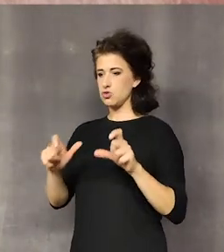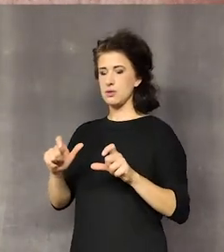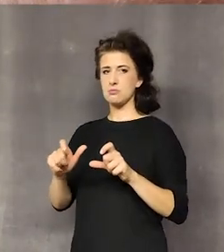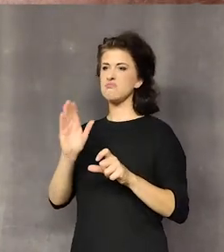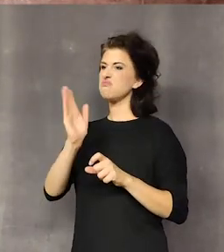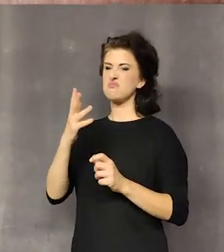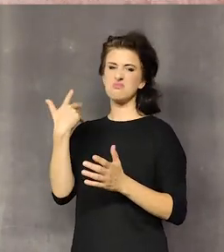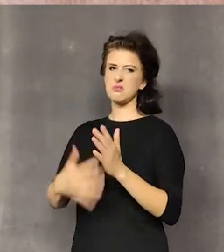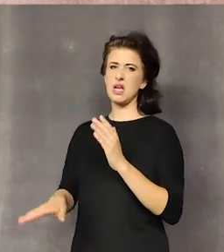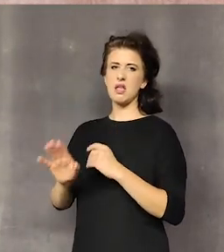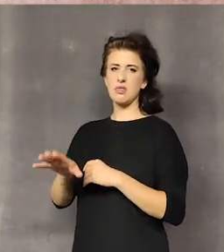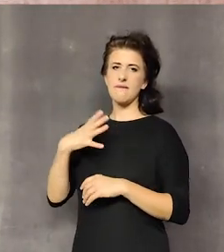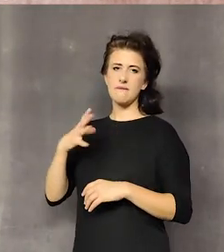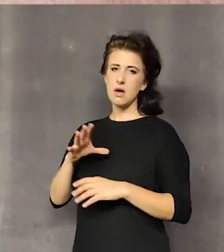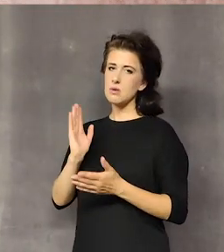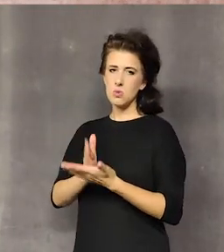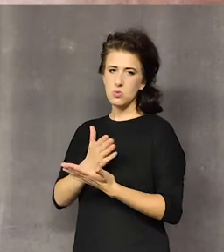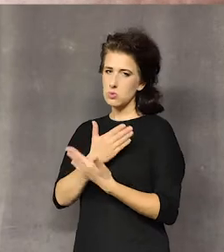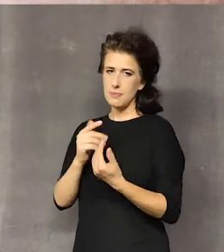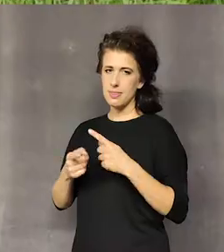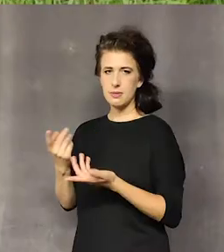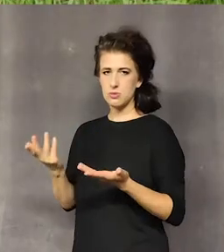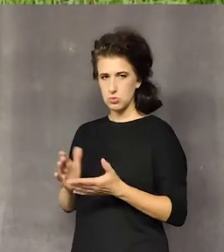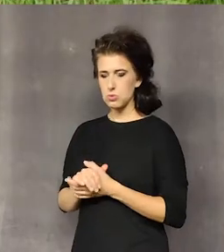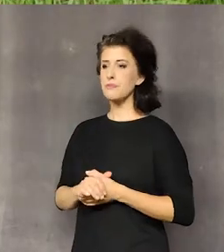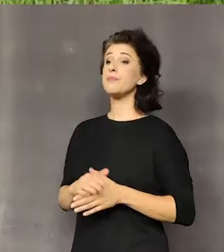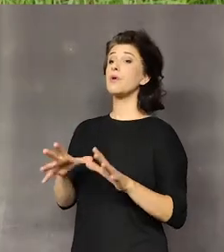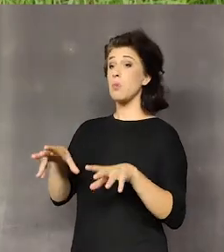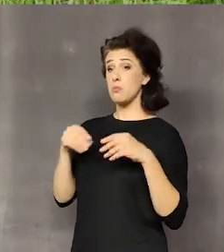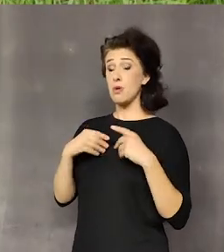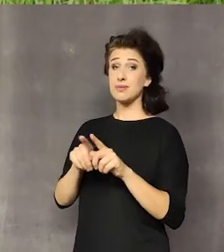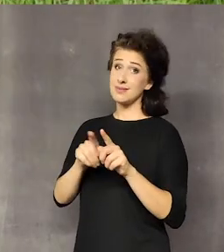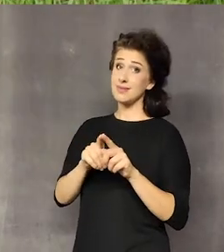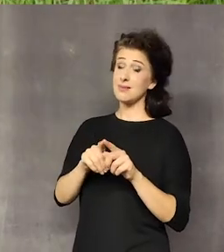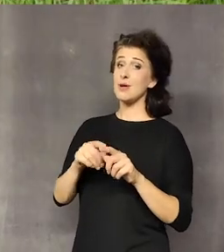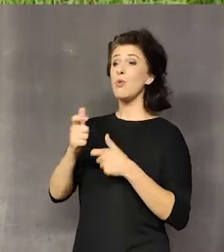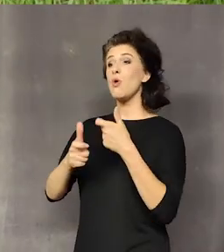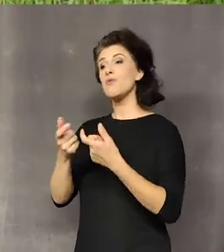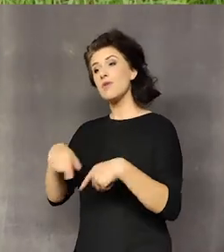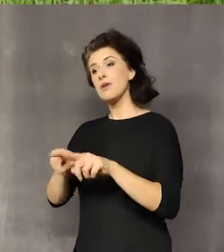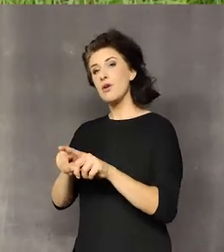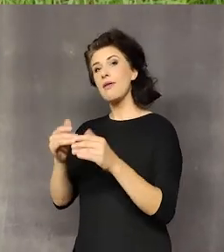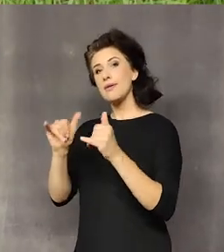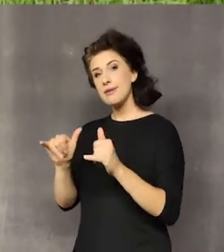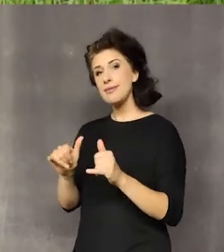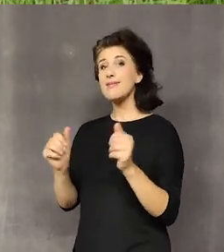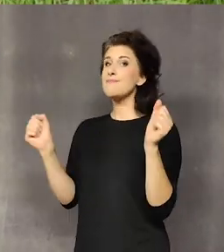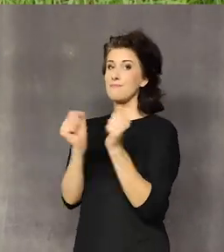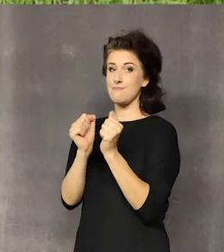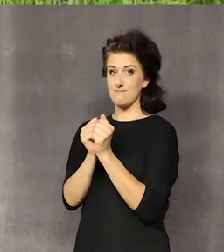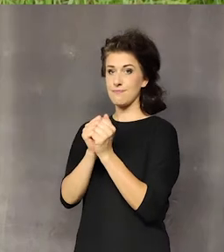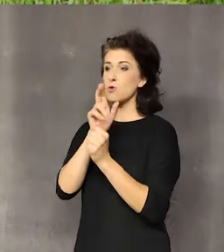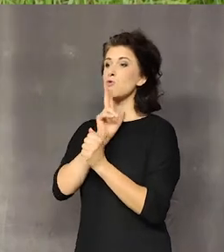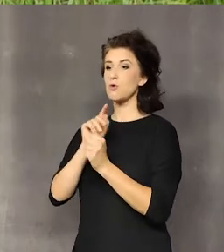one tracą już na wartości. Można robić jeszcze na inny sposób, bo mówimy teraz o suszeniu, ale można na przykład niektóre rośliny mrozić.